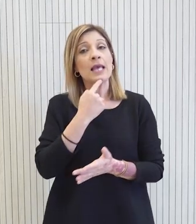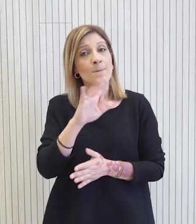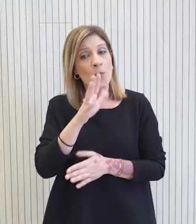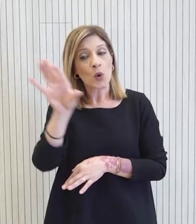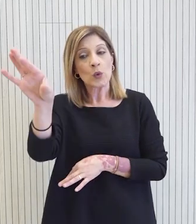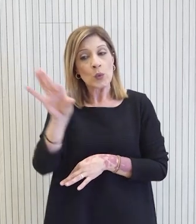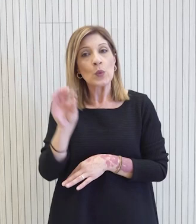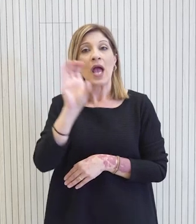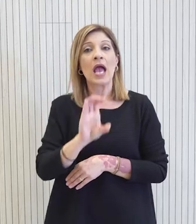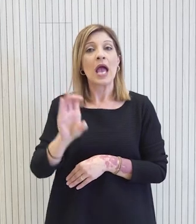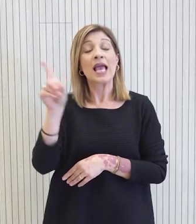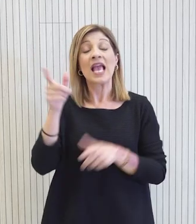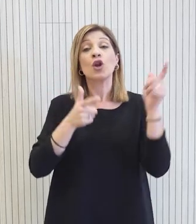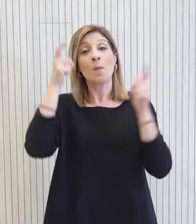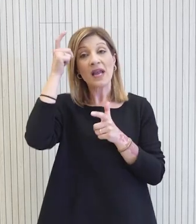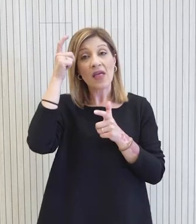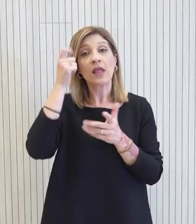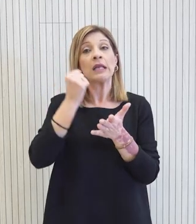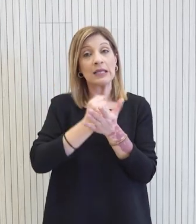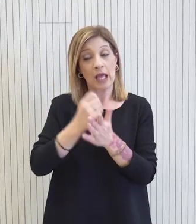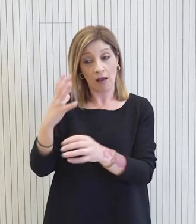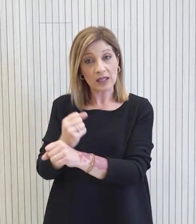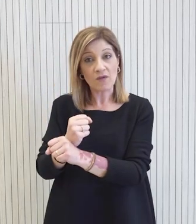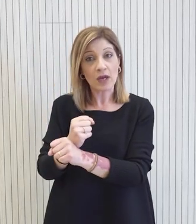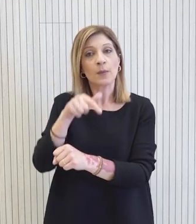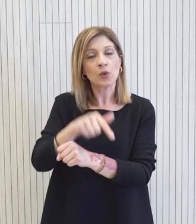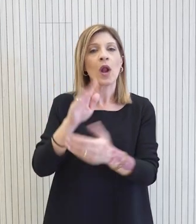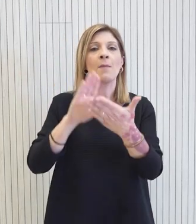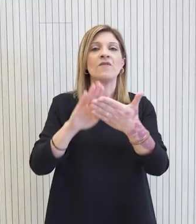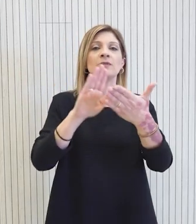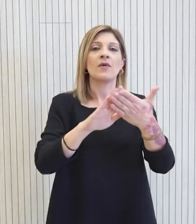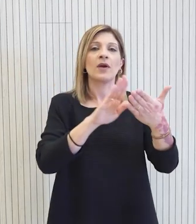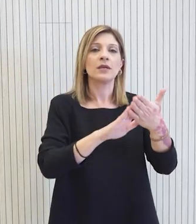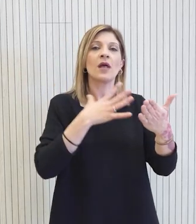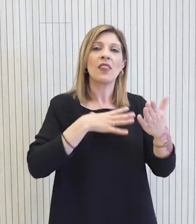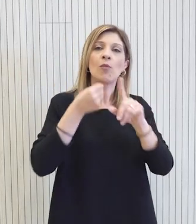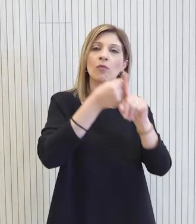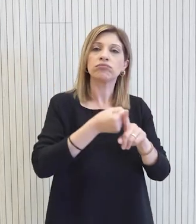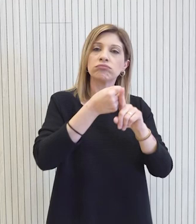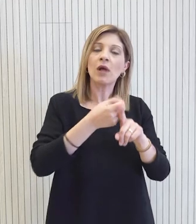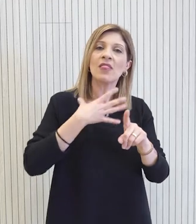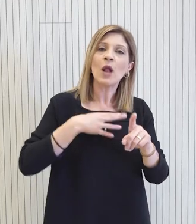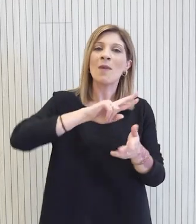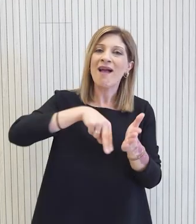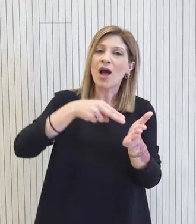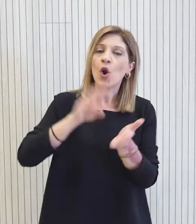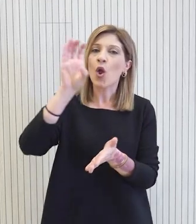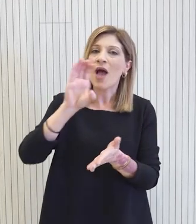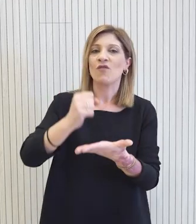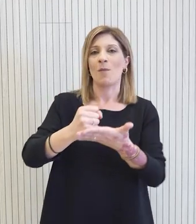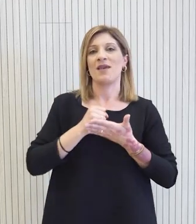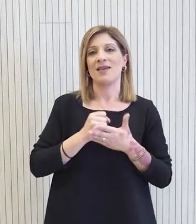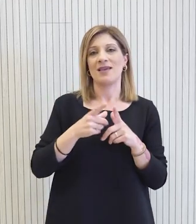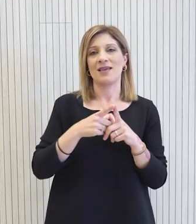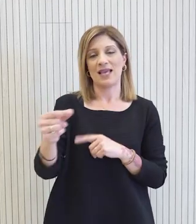διορισμός από πλευράς των Ηνωμένων Εθνών και θα συνεχίσουμε τις διπλωματικές μας επαφές για την ενεργότερη εμπλοκή από πλευράς της Ευρωπαϊκής